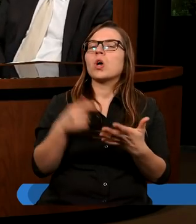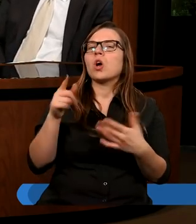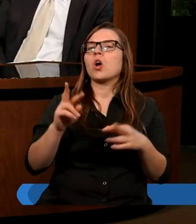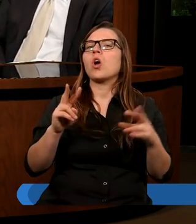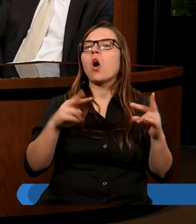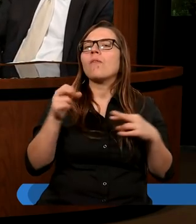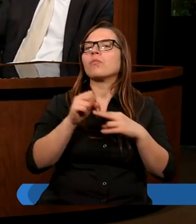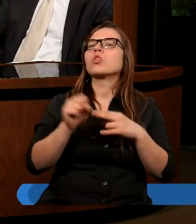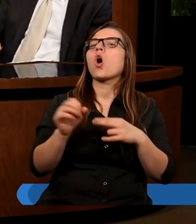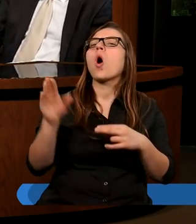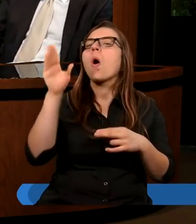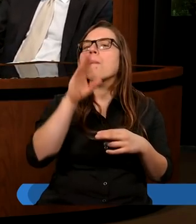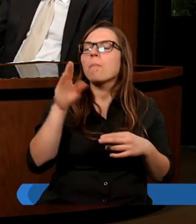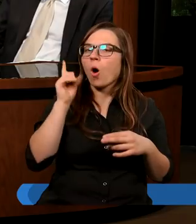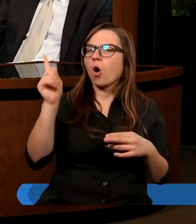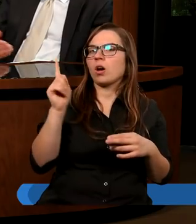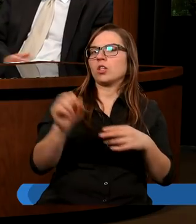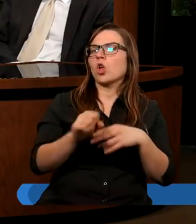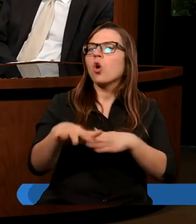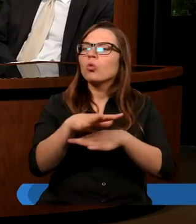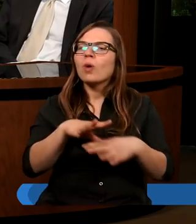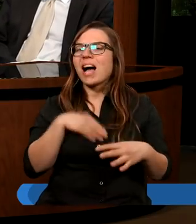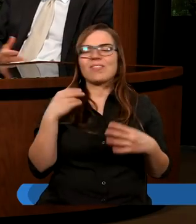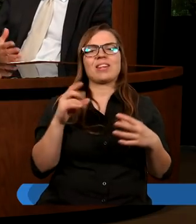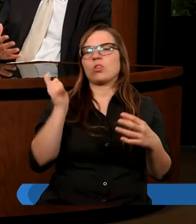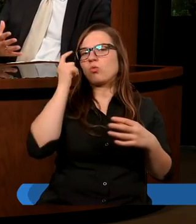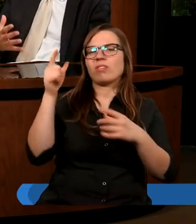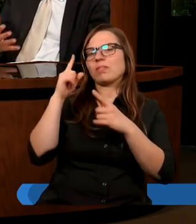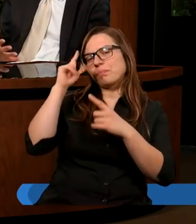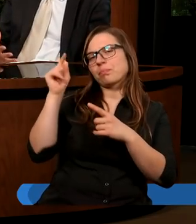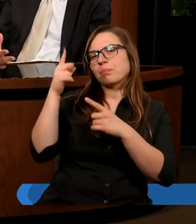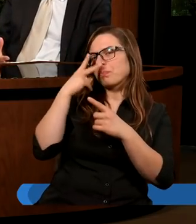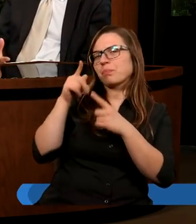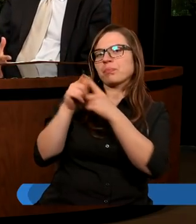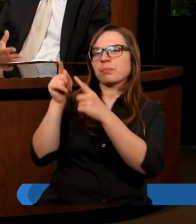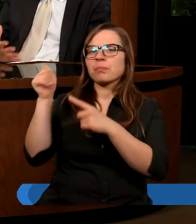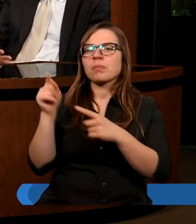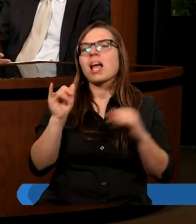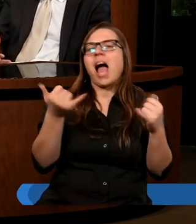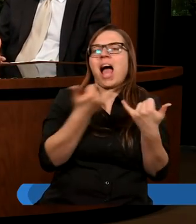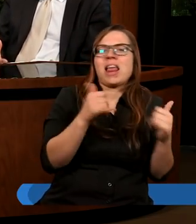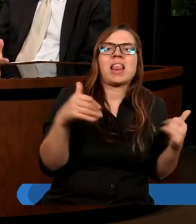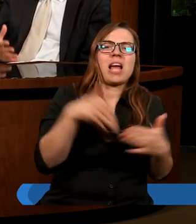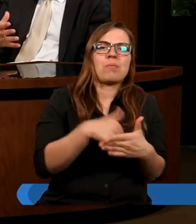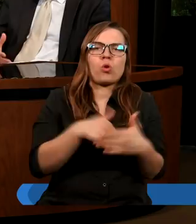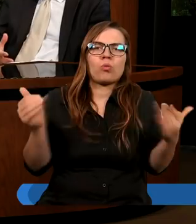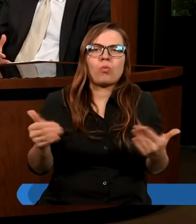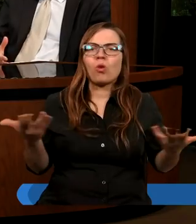Piotr odwołuje się do Boga, odwołuje się do Ducha Świętego. Jak mogłem inaczej postąpić,